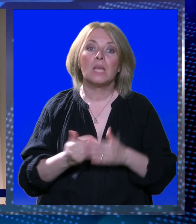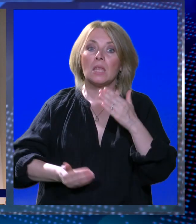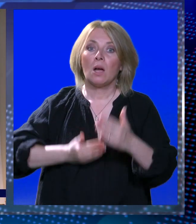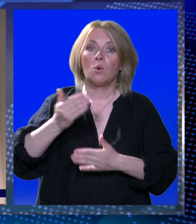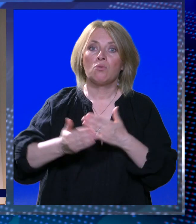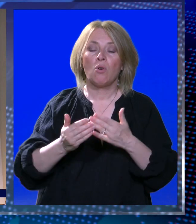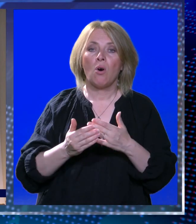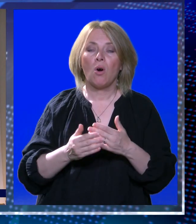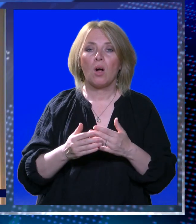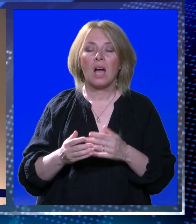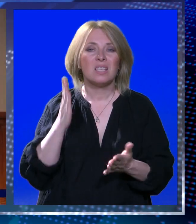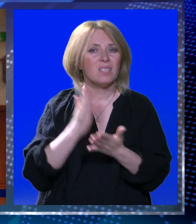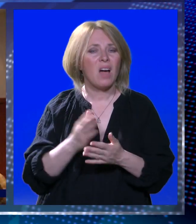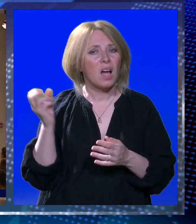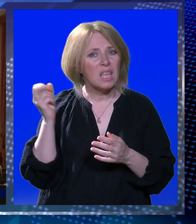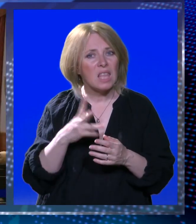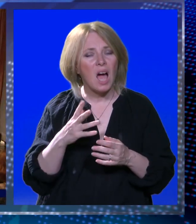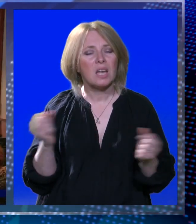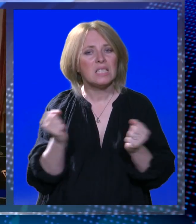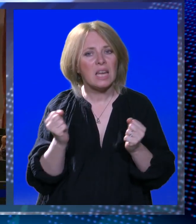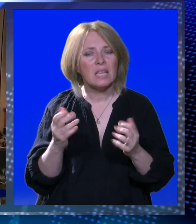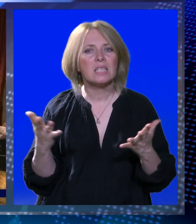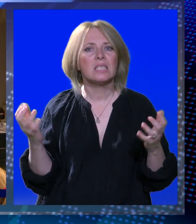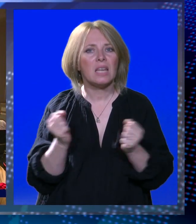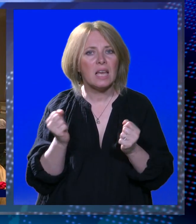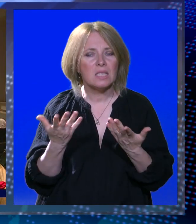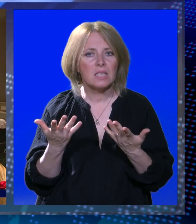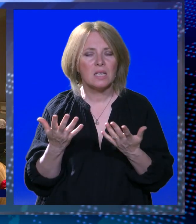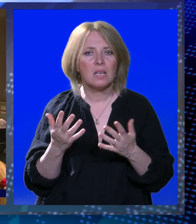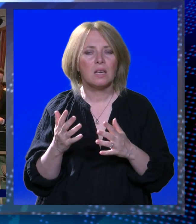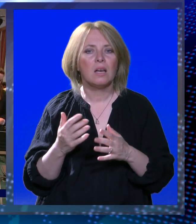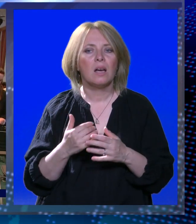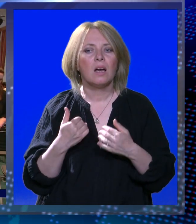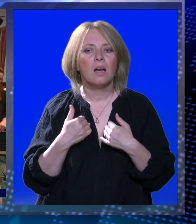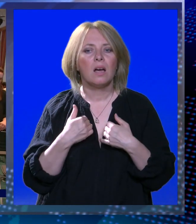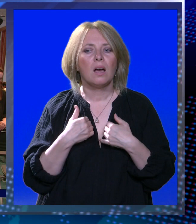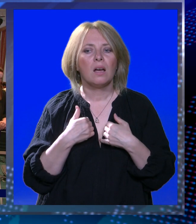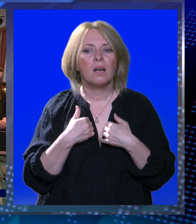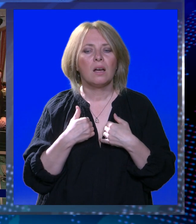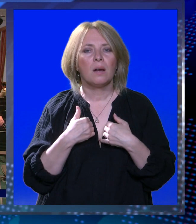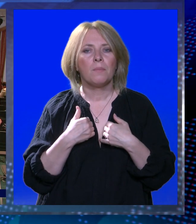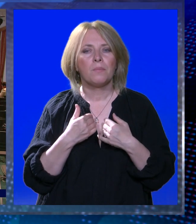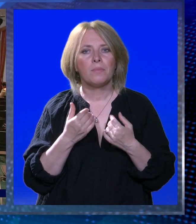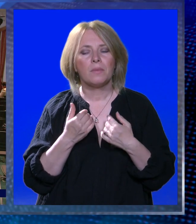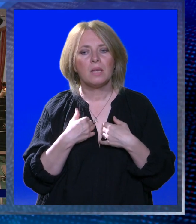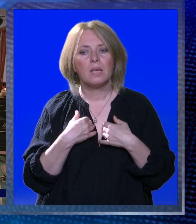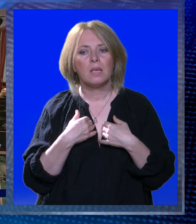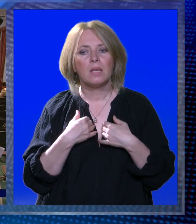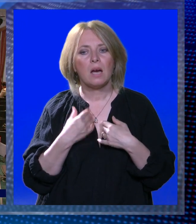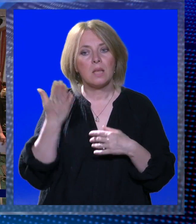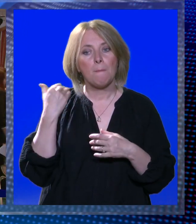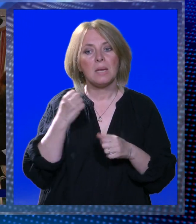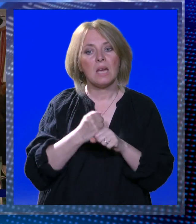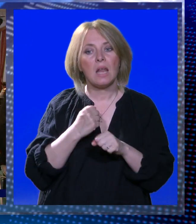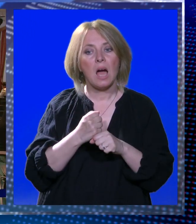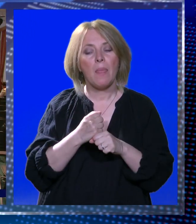I onda su došli svakodnevni stresovi praćani poslom koji im se bavi. Pa moj posao je, ja sam socijalni radik. Radio sam prije u